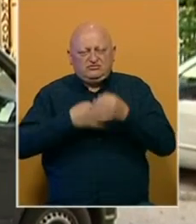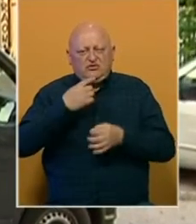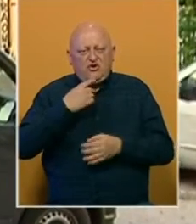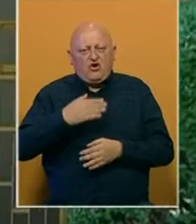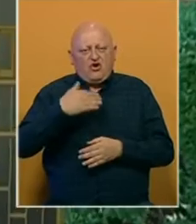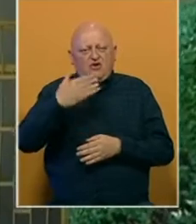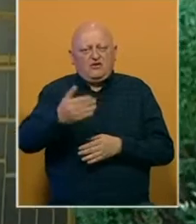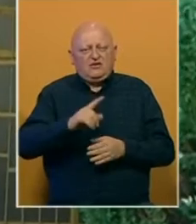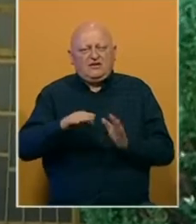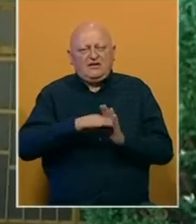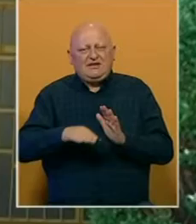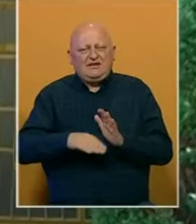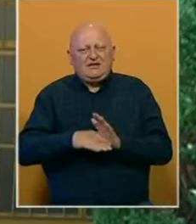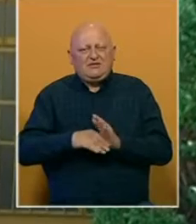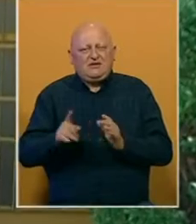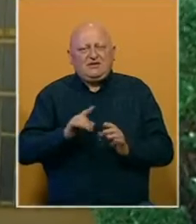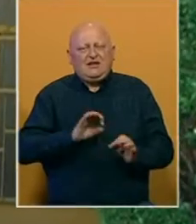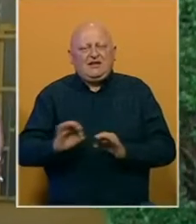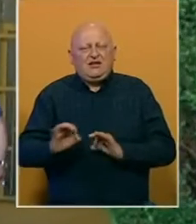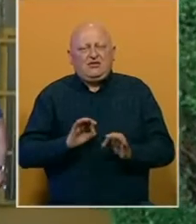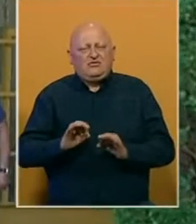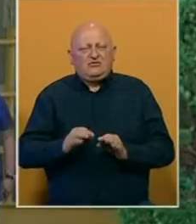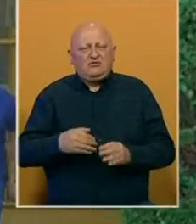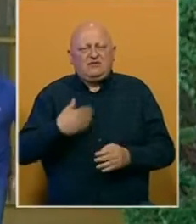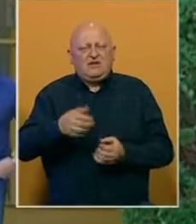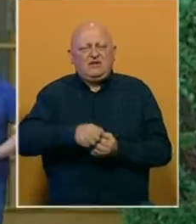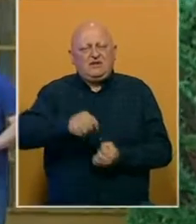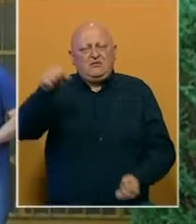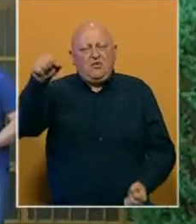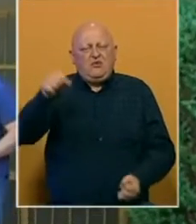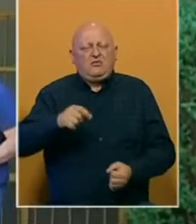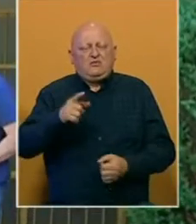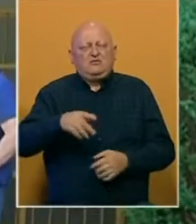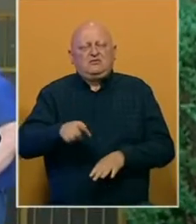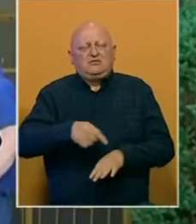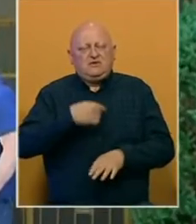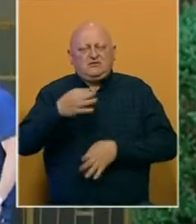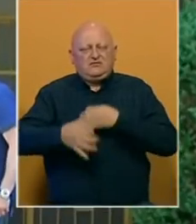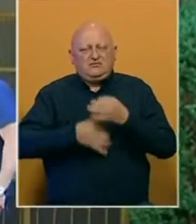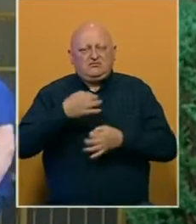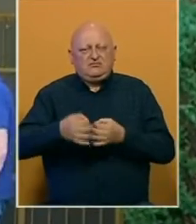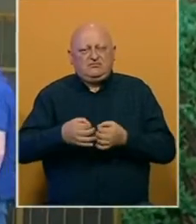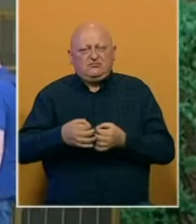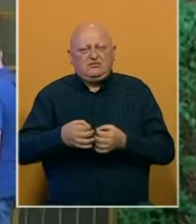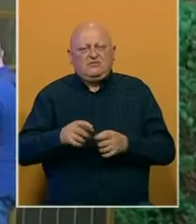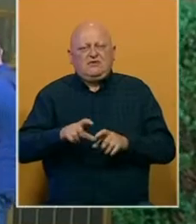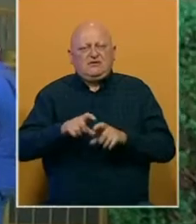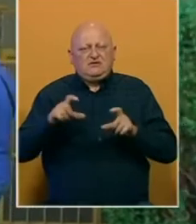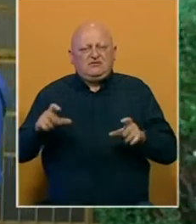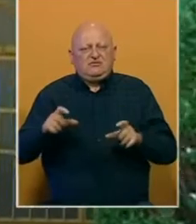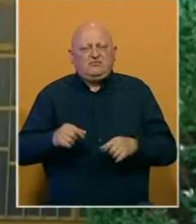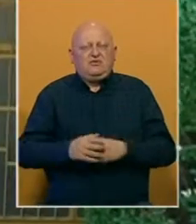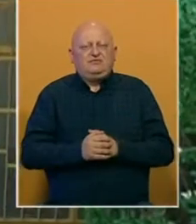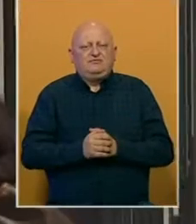odnosi na nezakonitosti i neregularnosti u vezi izdatih diploma, te da nastavljaju istragu sa partnerskim institucijama i